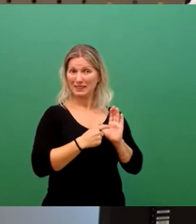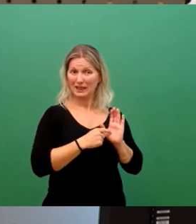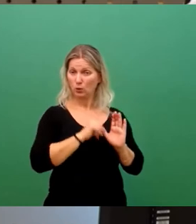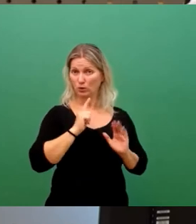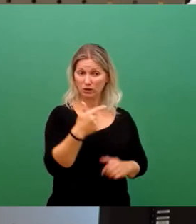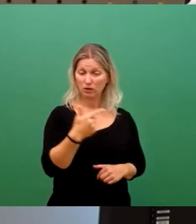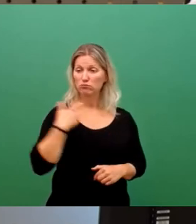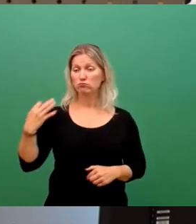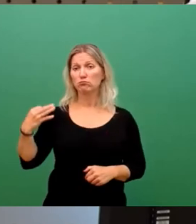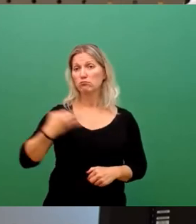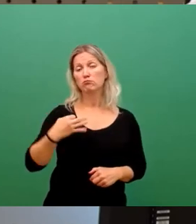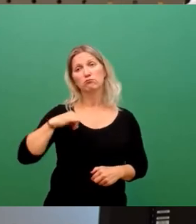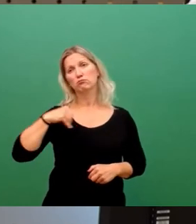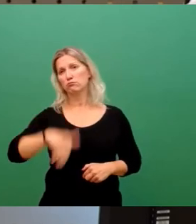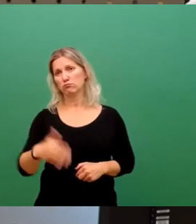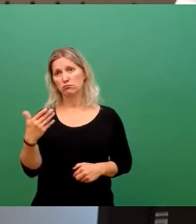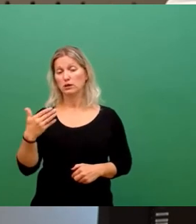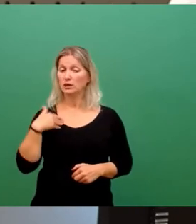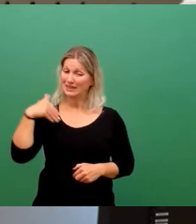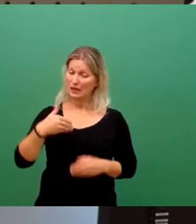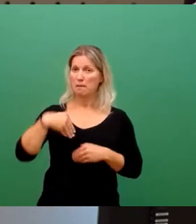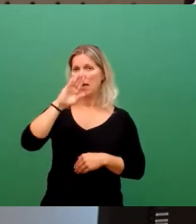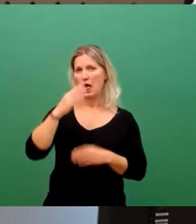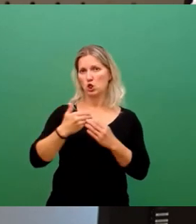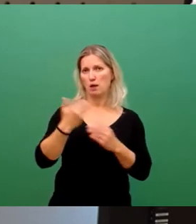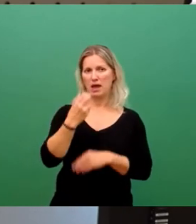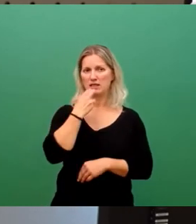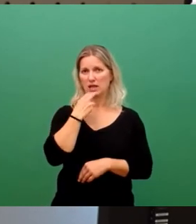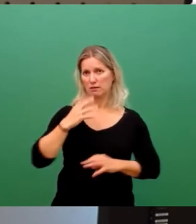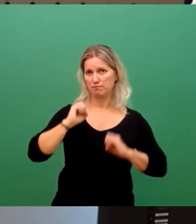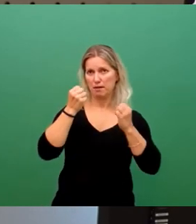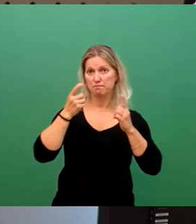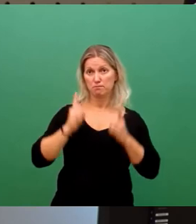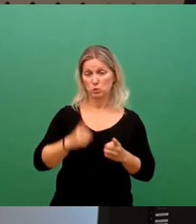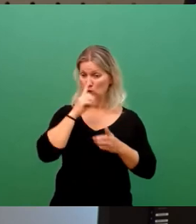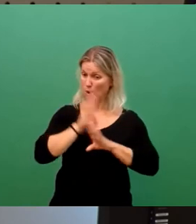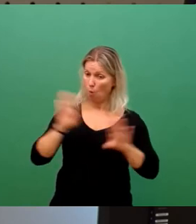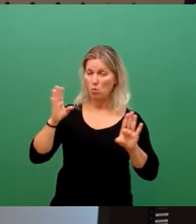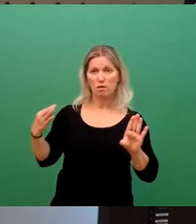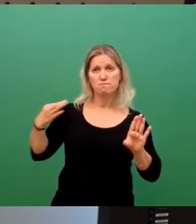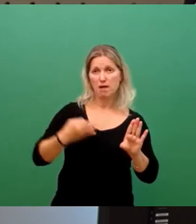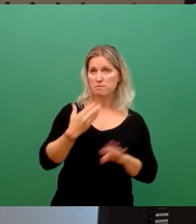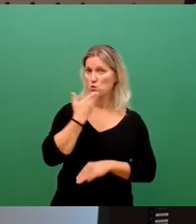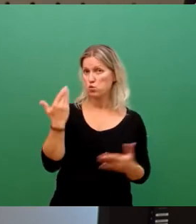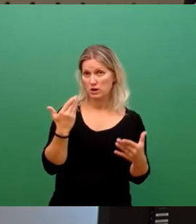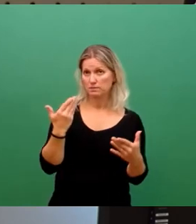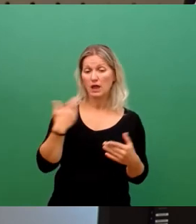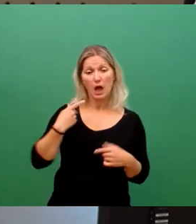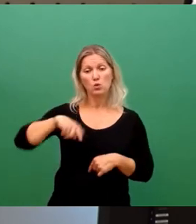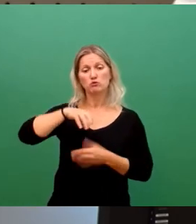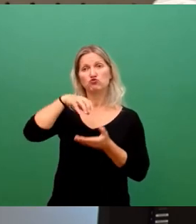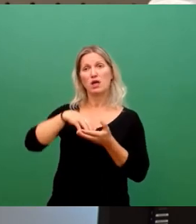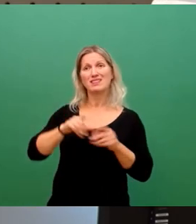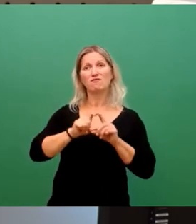wir hier vor Ort mehr erneuerbare Energien schaffen, dann wird uns das auf die Füße fallen. Und wir müssen natürlich auch unsere städtischen Unternehmen im Blick behalten. Die